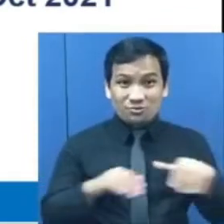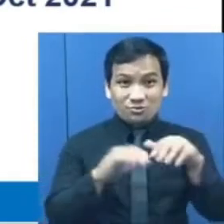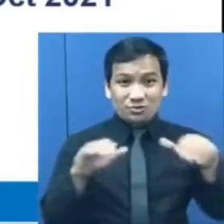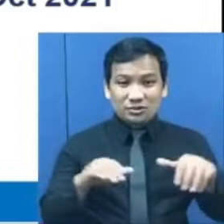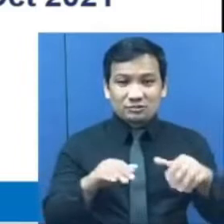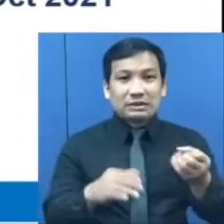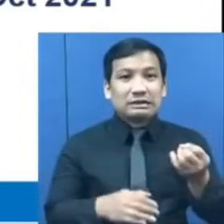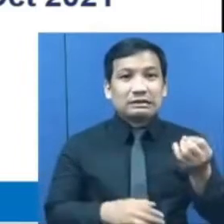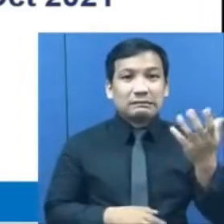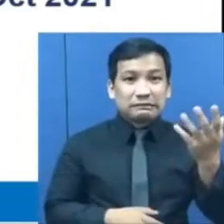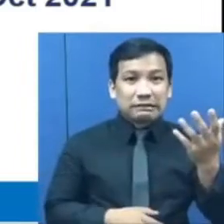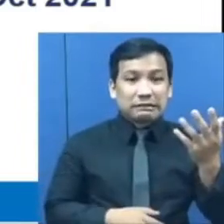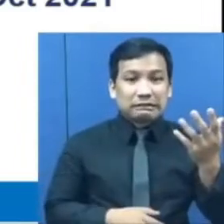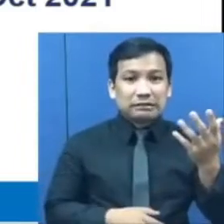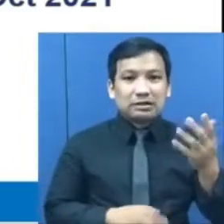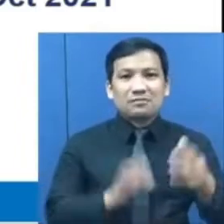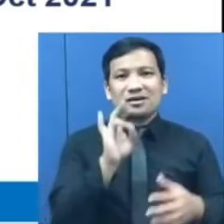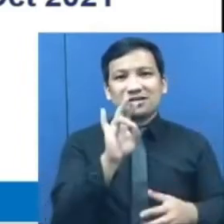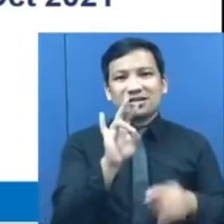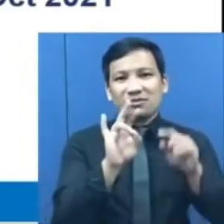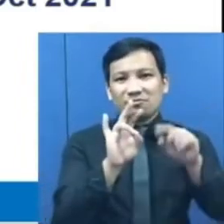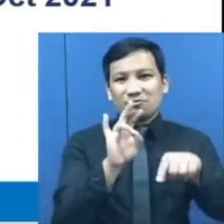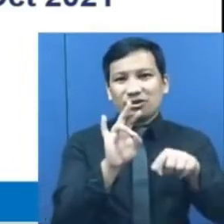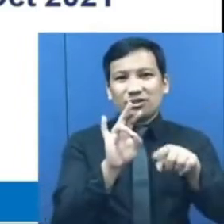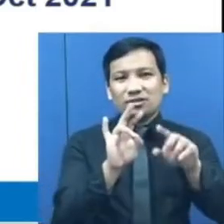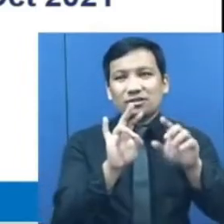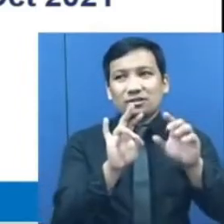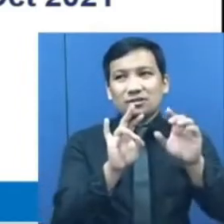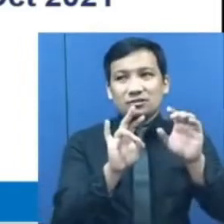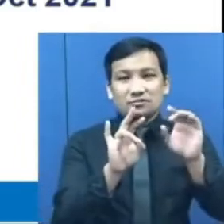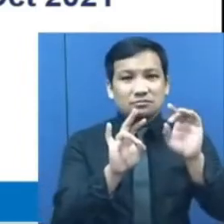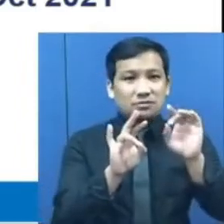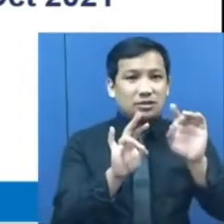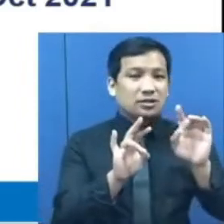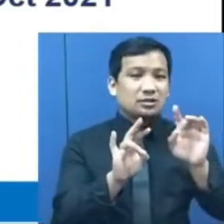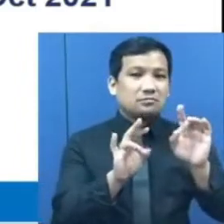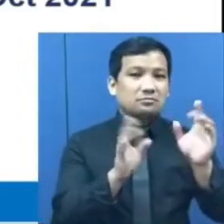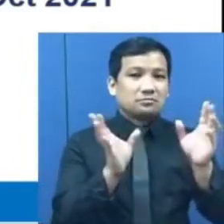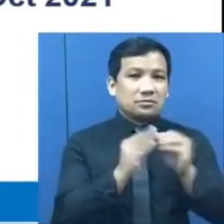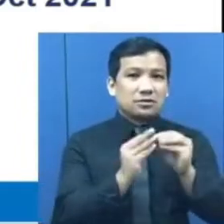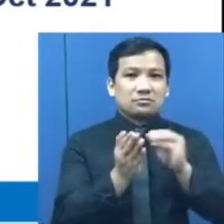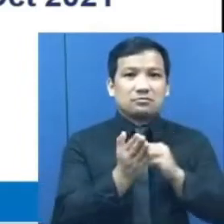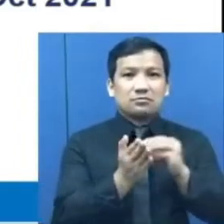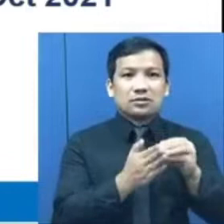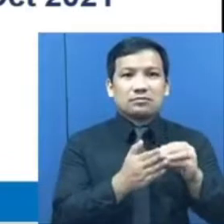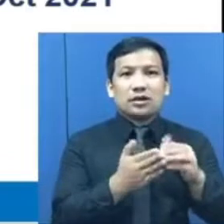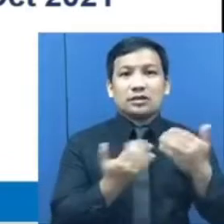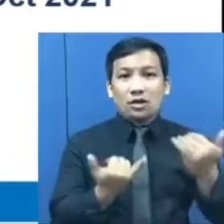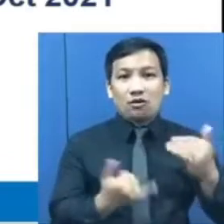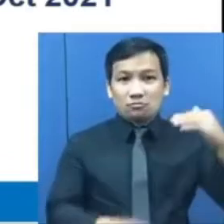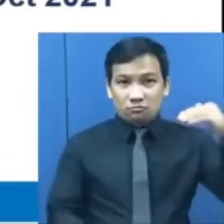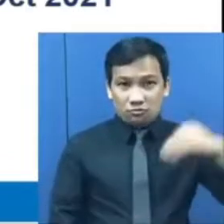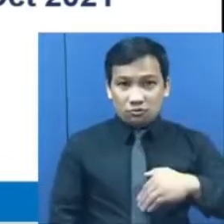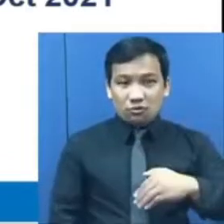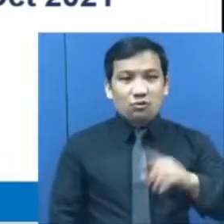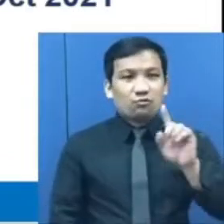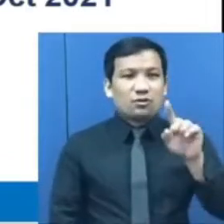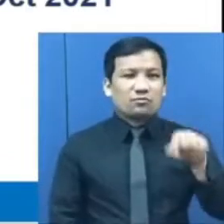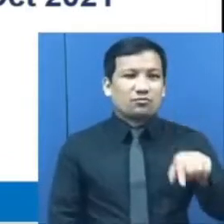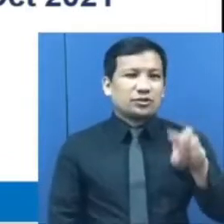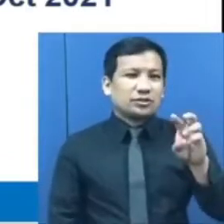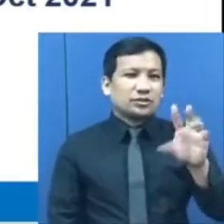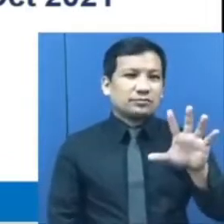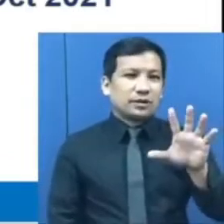tinatayang nasa 7,04 million. Ito ay mas mababa ng 1,65